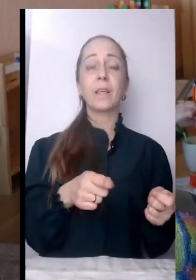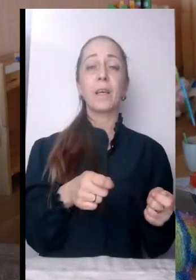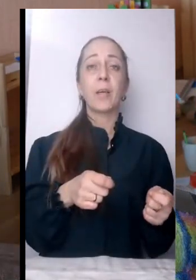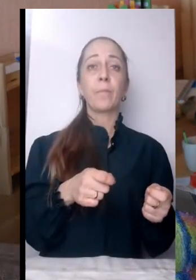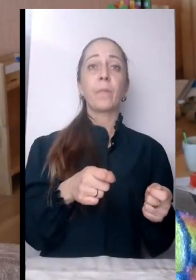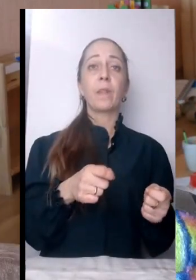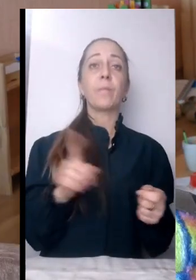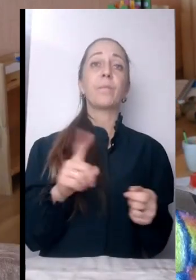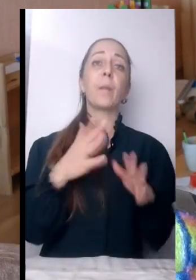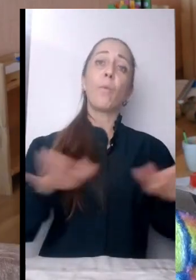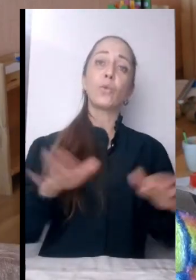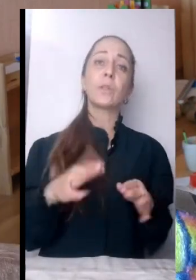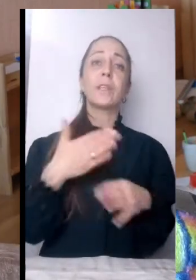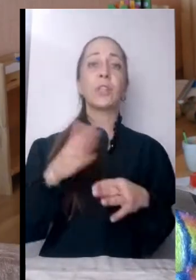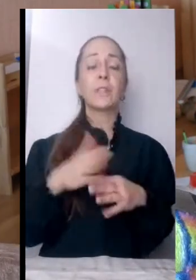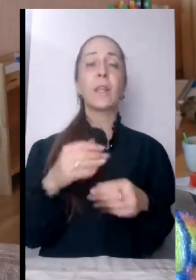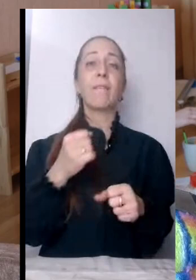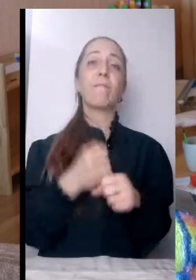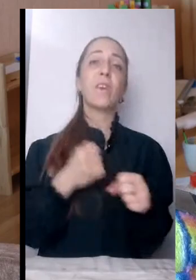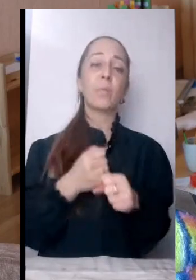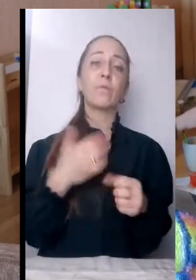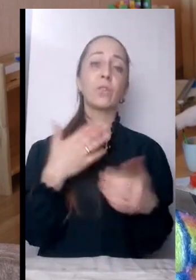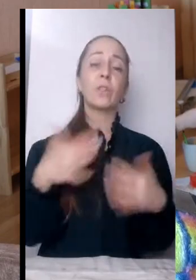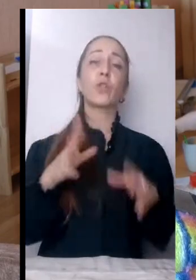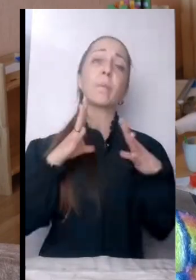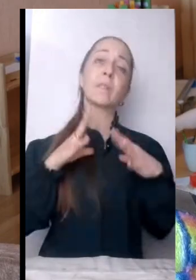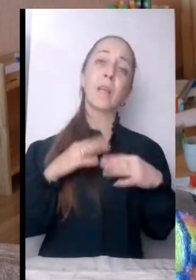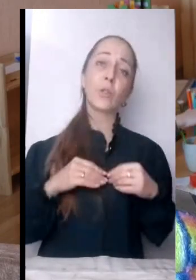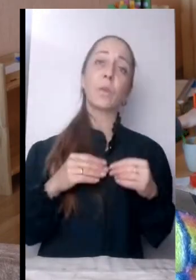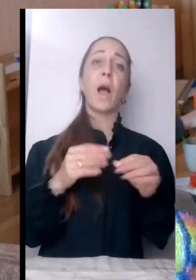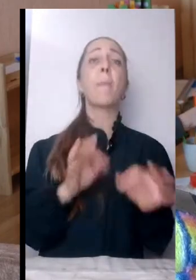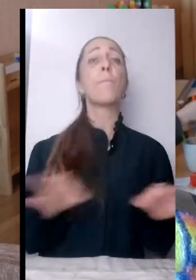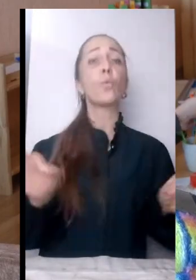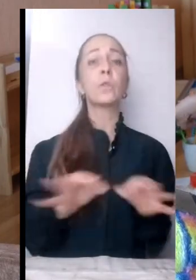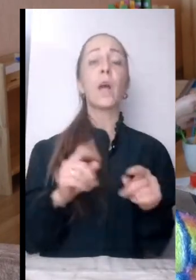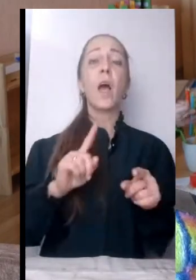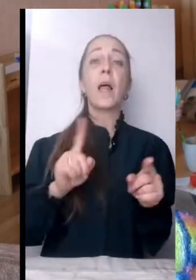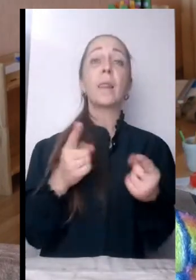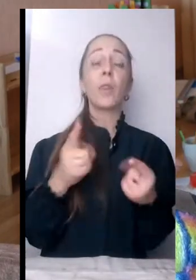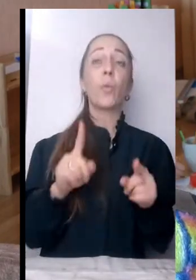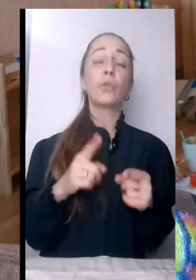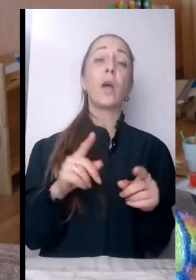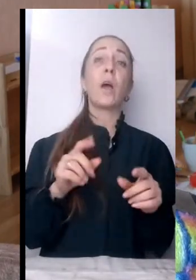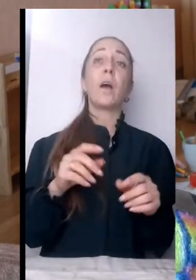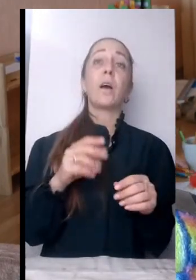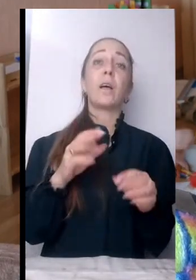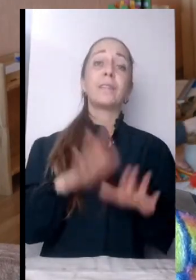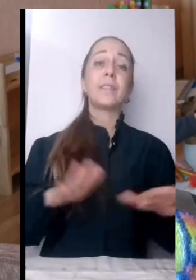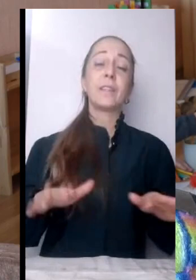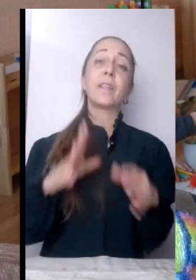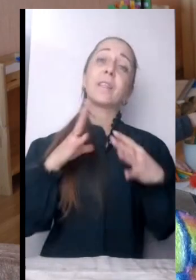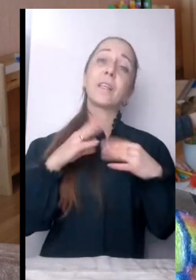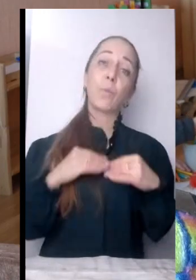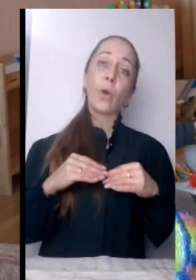робіт вивезли, щоб заспокійлива якась музика. Тому що, наприклад, діти у нас спали з такою музикою заспокійлива. Вони всі